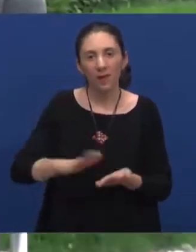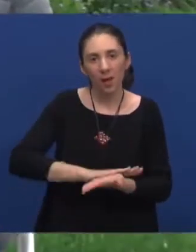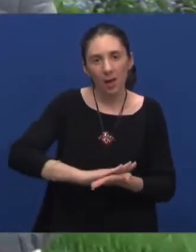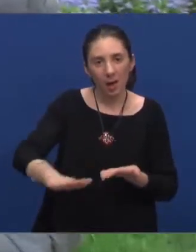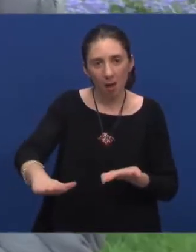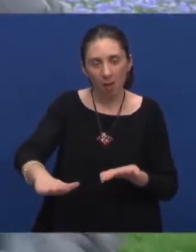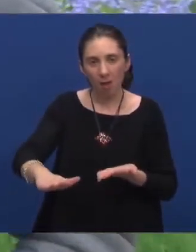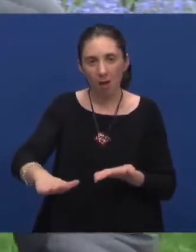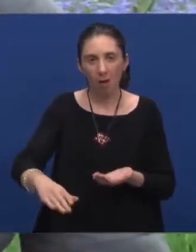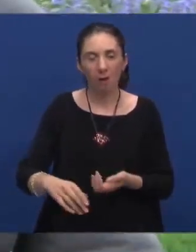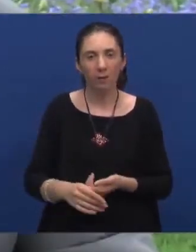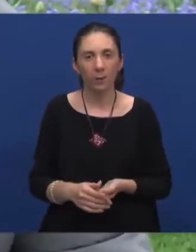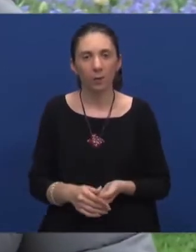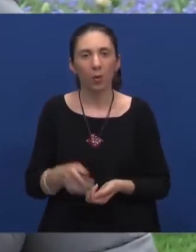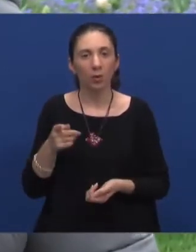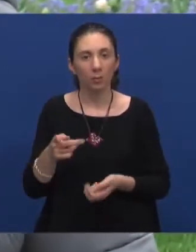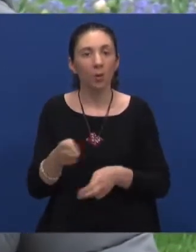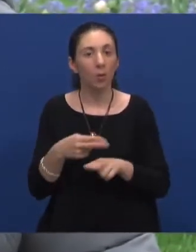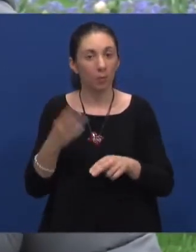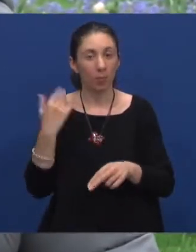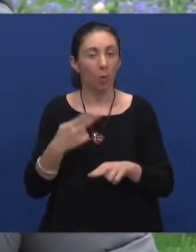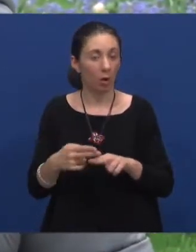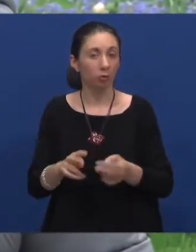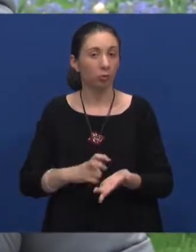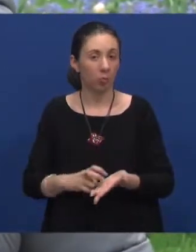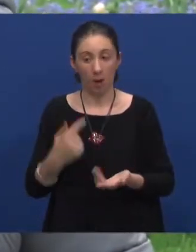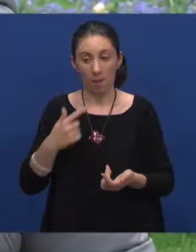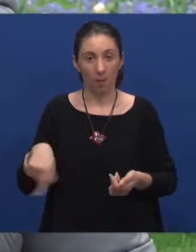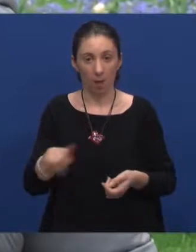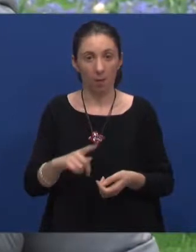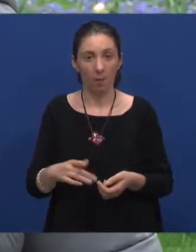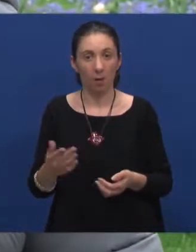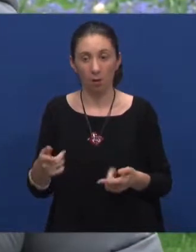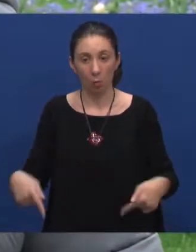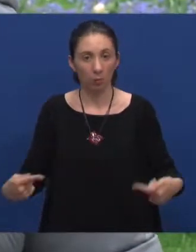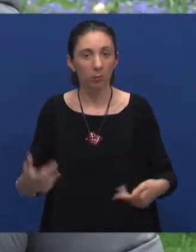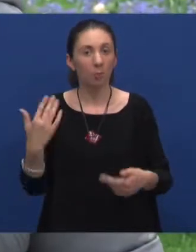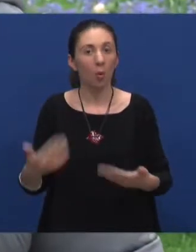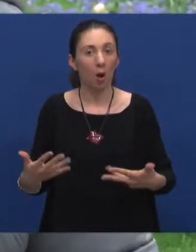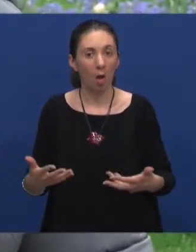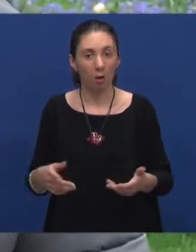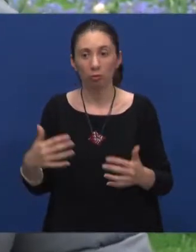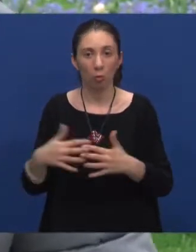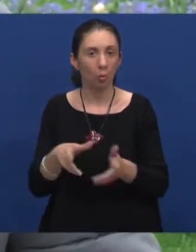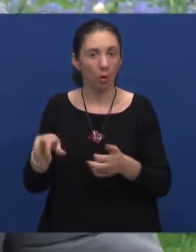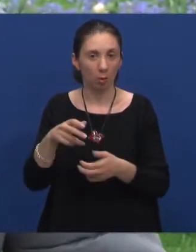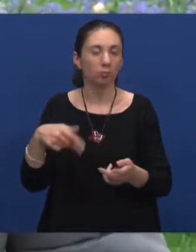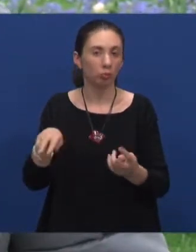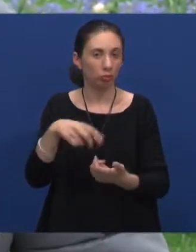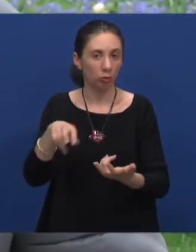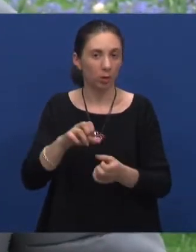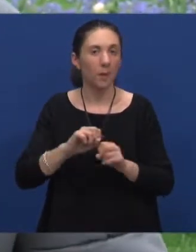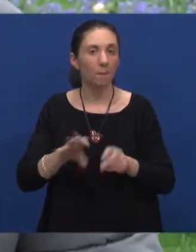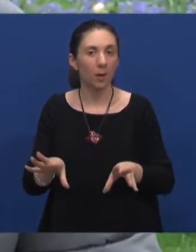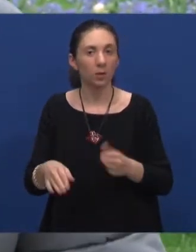ravno i naravno time bi problem bio rješen i nama bi bilo lakše hodati gradom, odnosno šetati